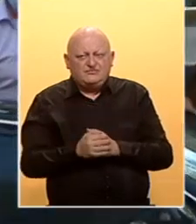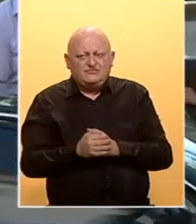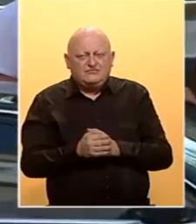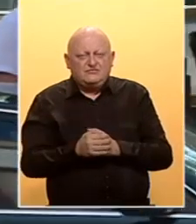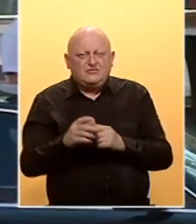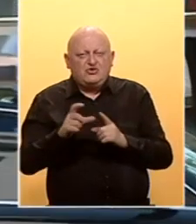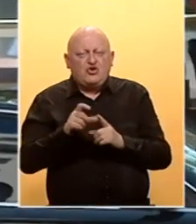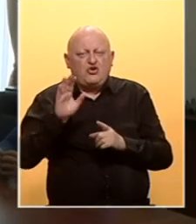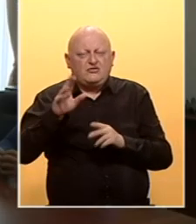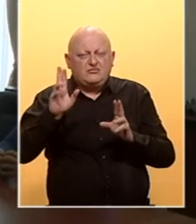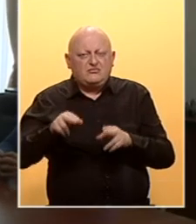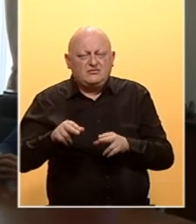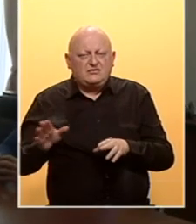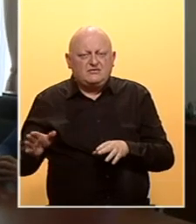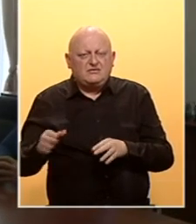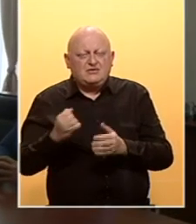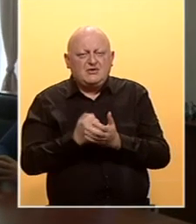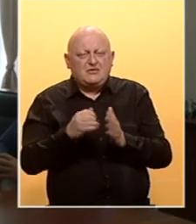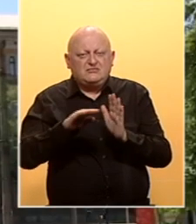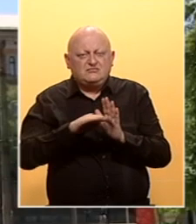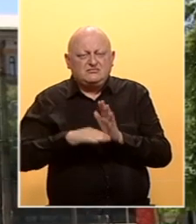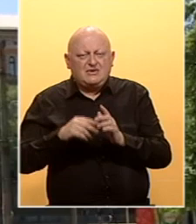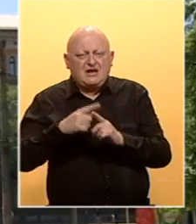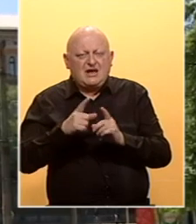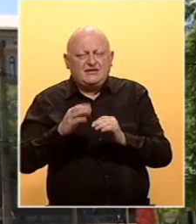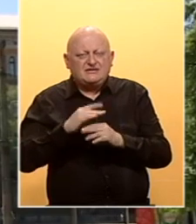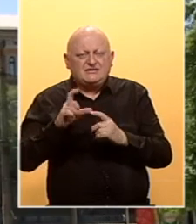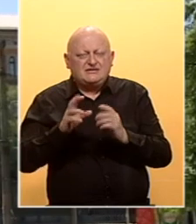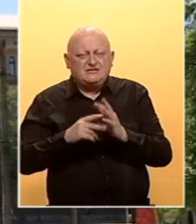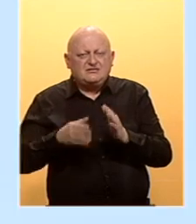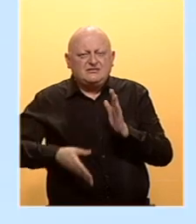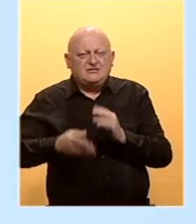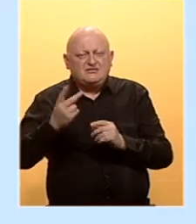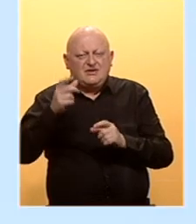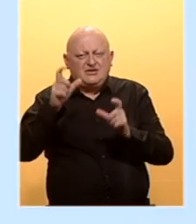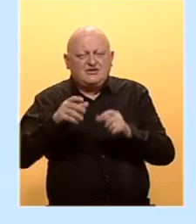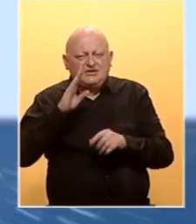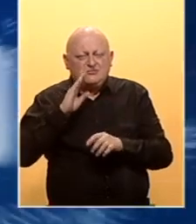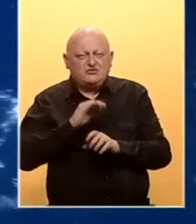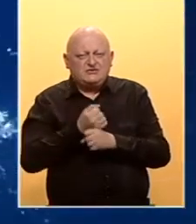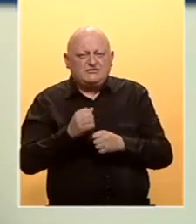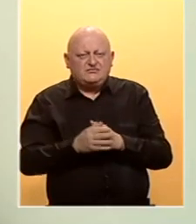Dodik najavio mogućnost izrade deklaracije HDZ-a i SNSD-a u izlazku dva naroda iz BiK.